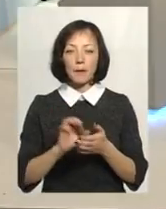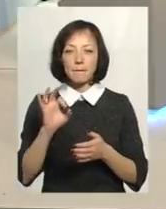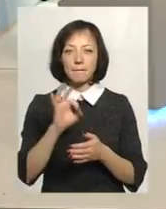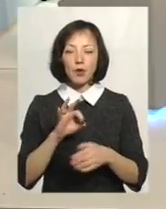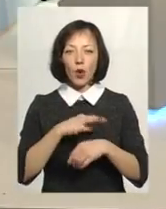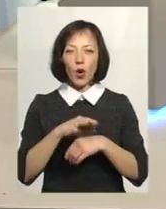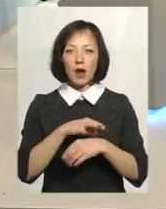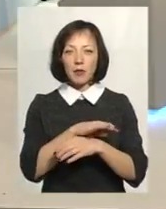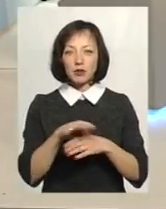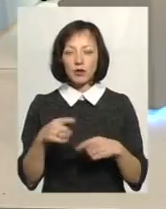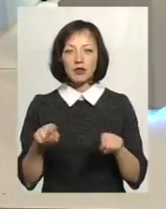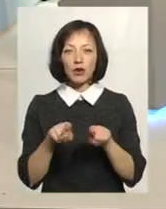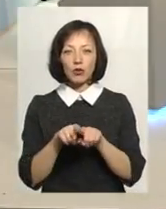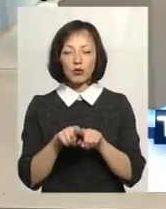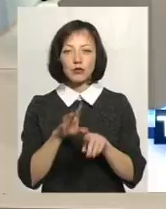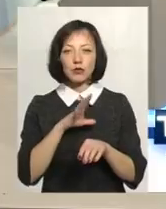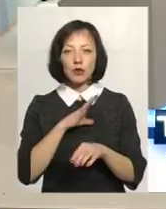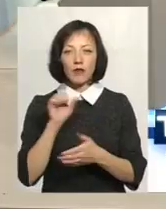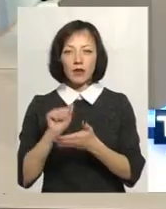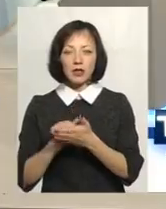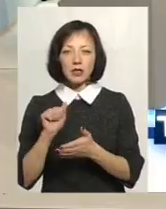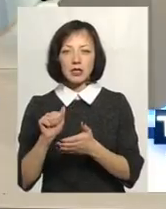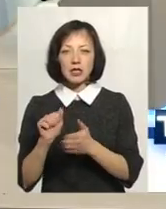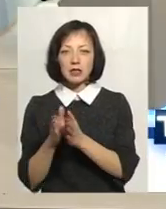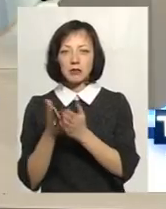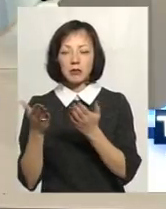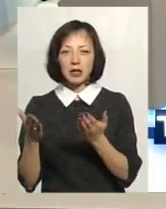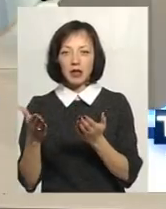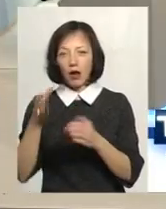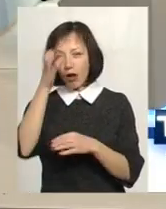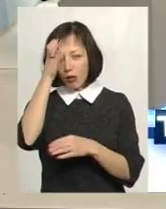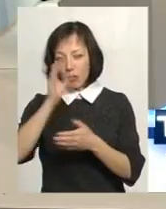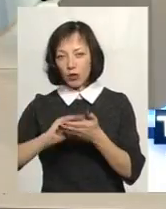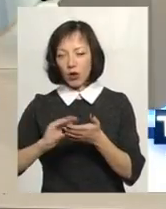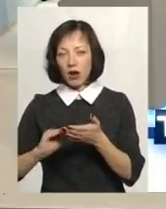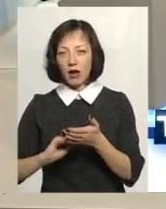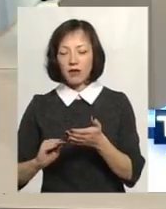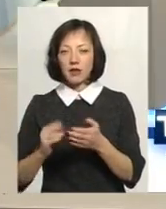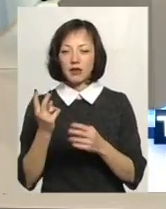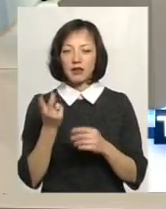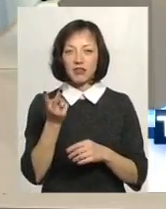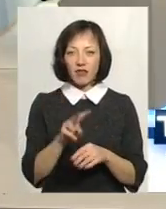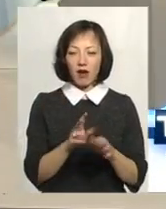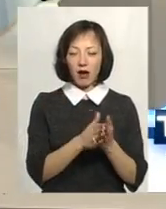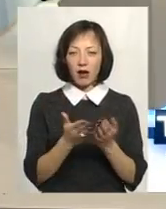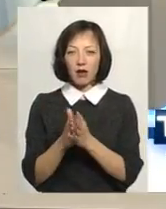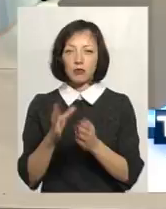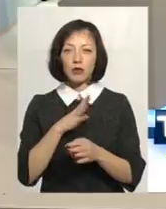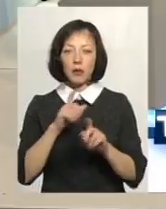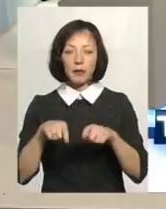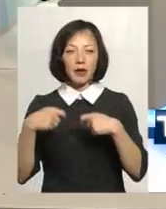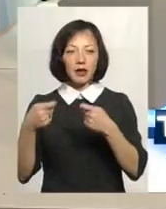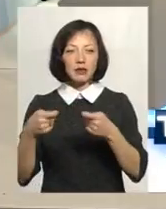репресованих, і також було видано збірник монографій. Ці два збірники було